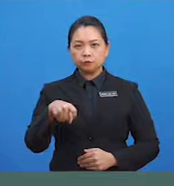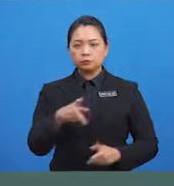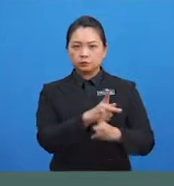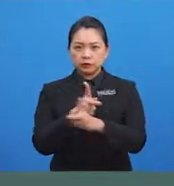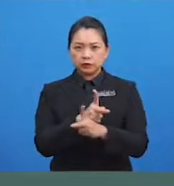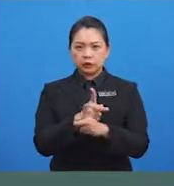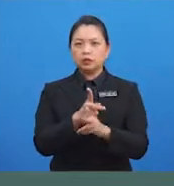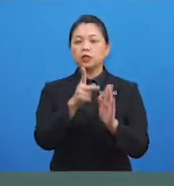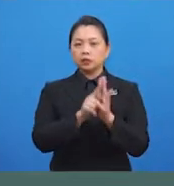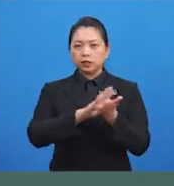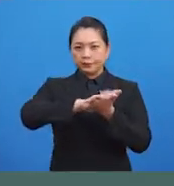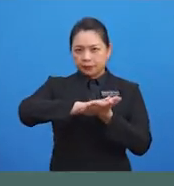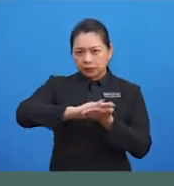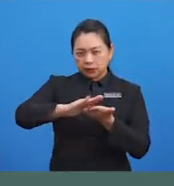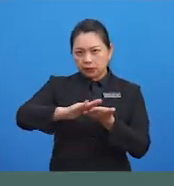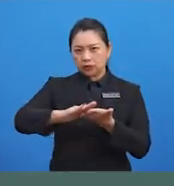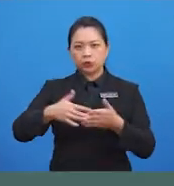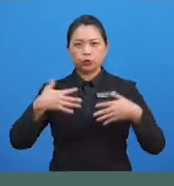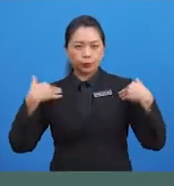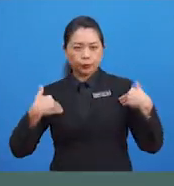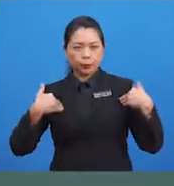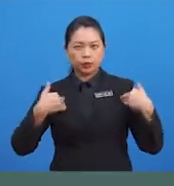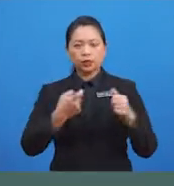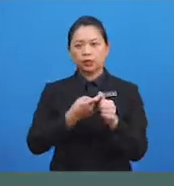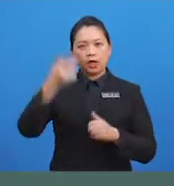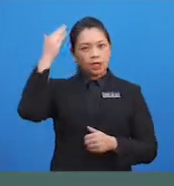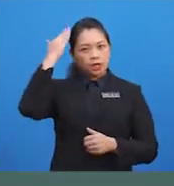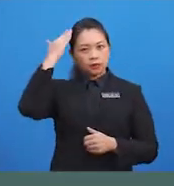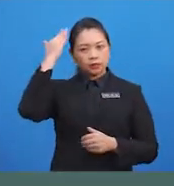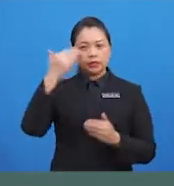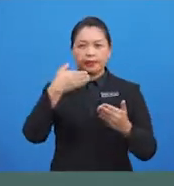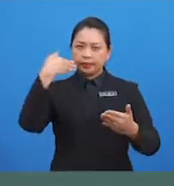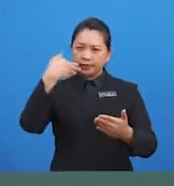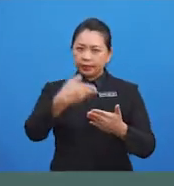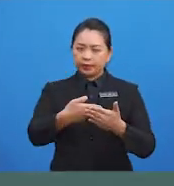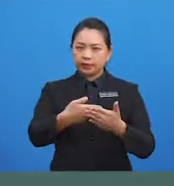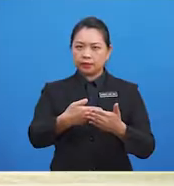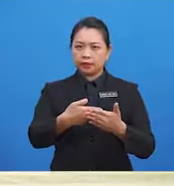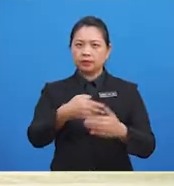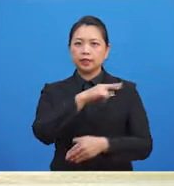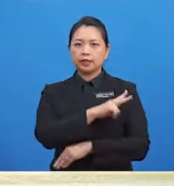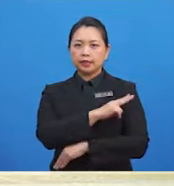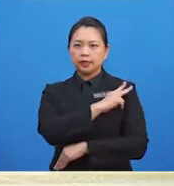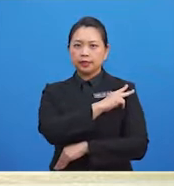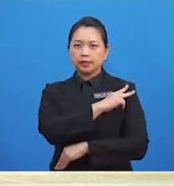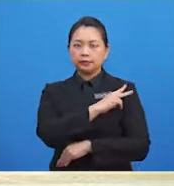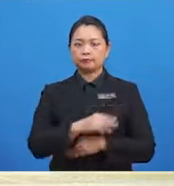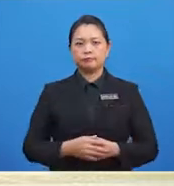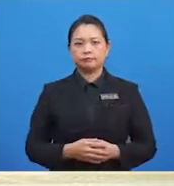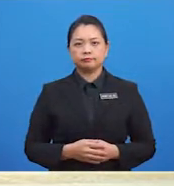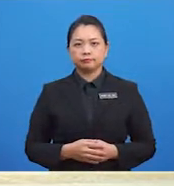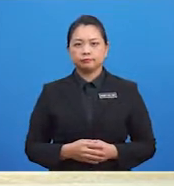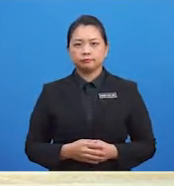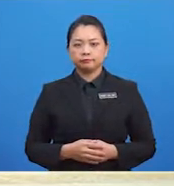kaki Ayu, bagi memahami lebih mendalam Kita lihat beberapa gambar